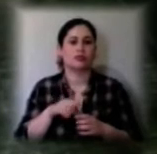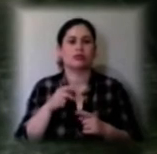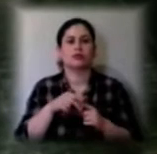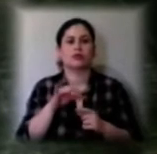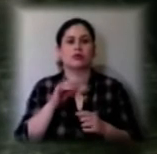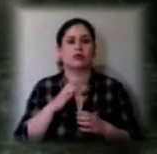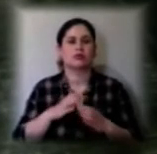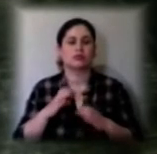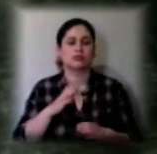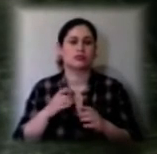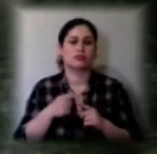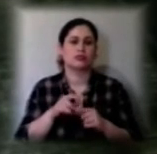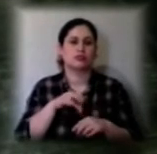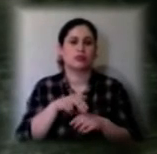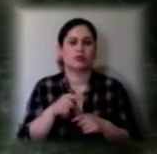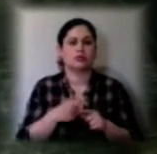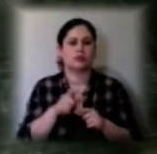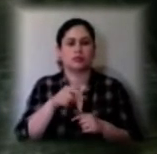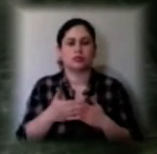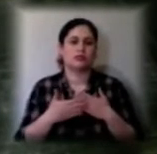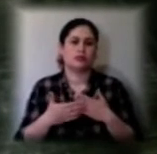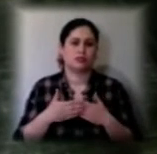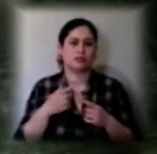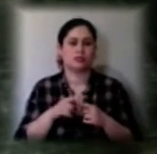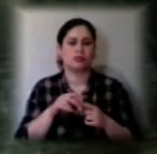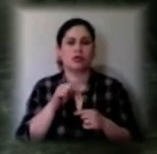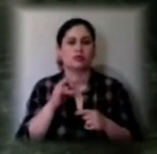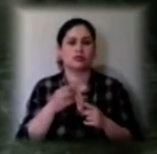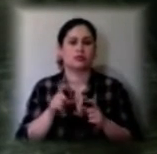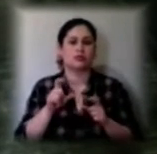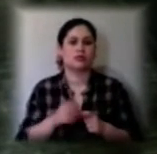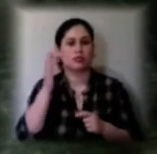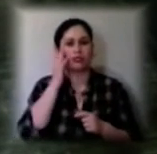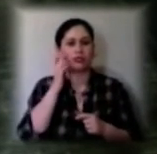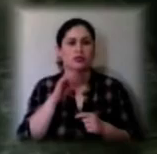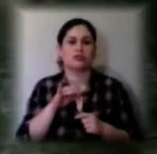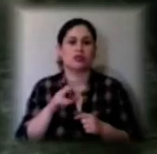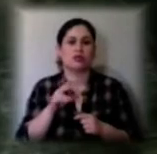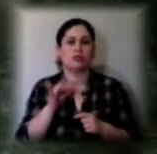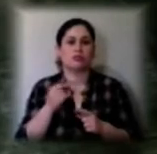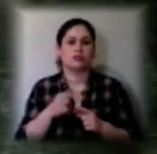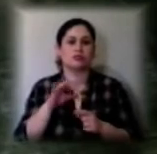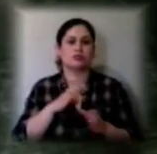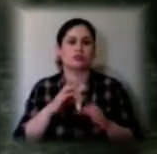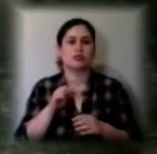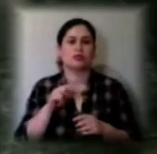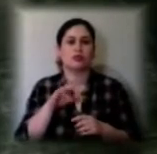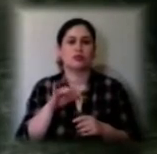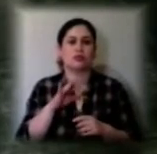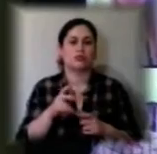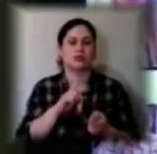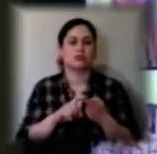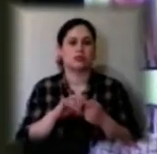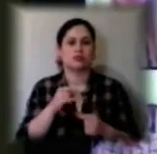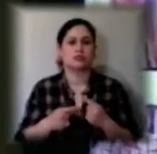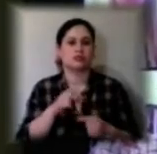університеті проходить за цими дверима. В аудиторії сидять голова та члени комісії, студенти на онлайн-зв'язку через Zoom.